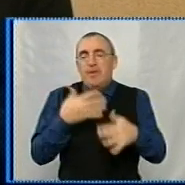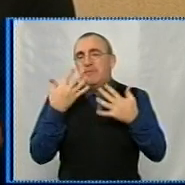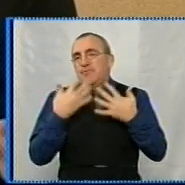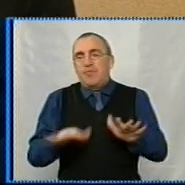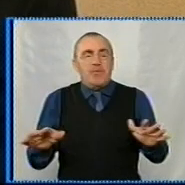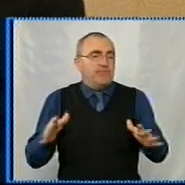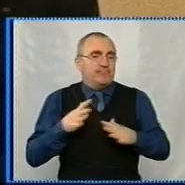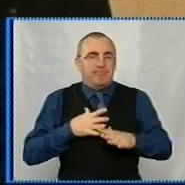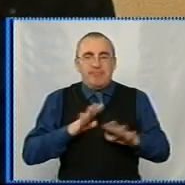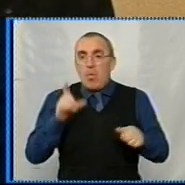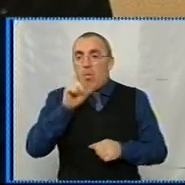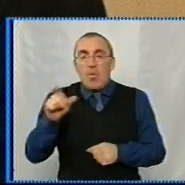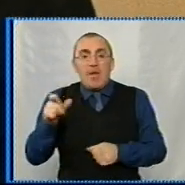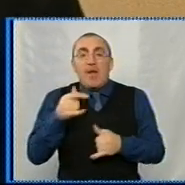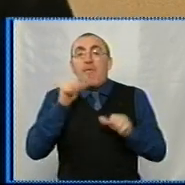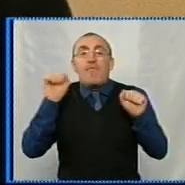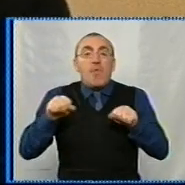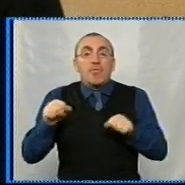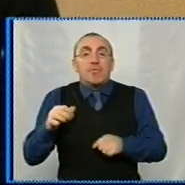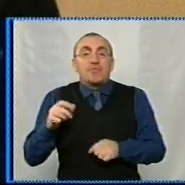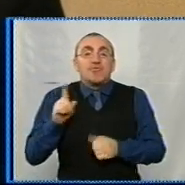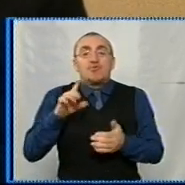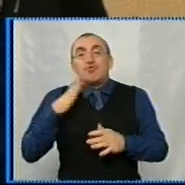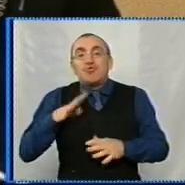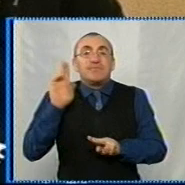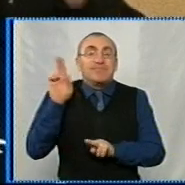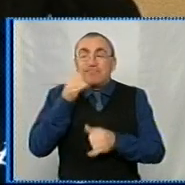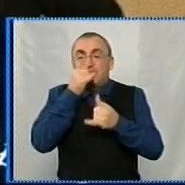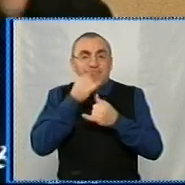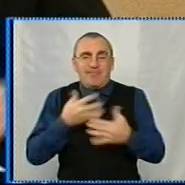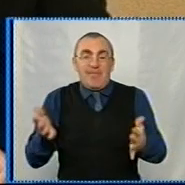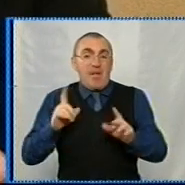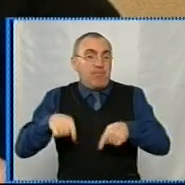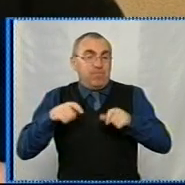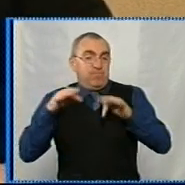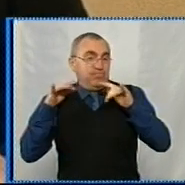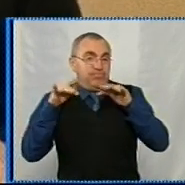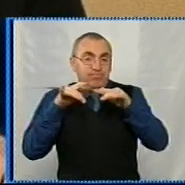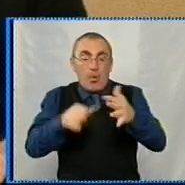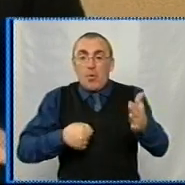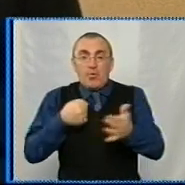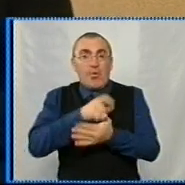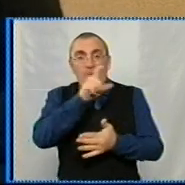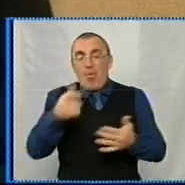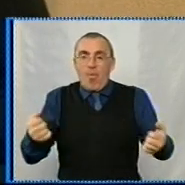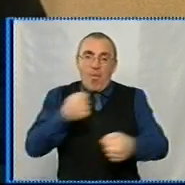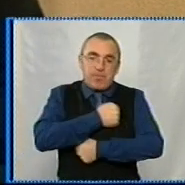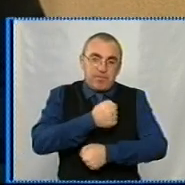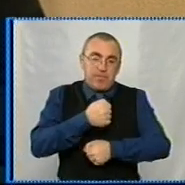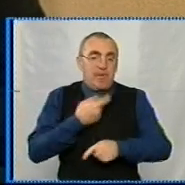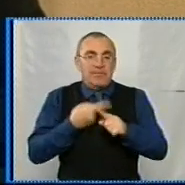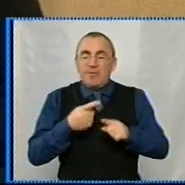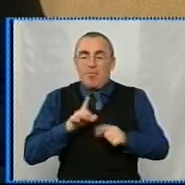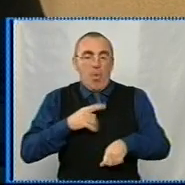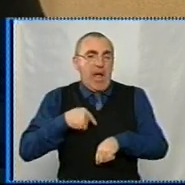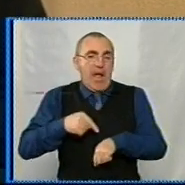не було у людей, як можливості там щось чекати. Ми просто побігли до них, обнімати їх. Це було